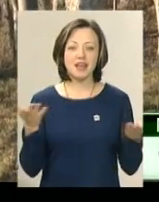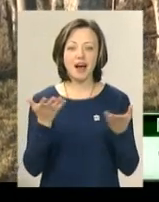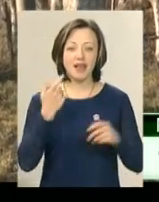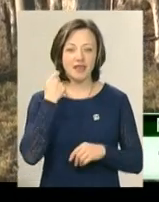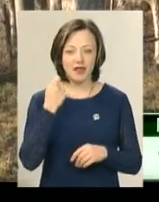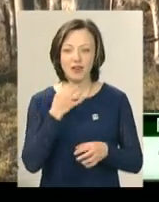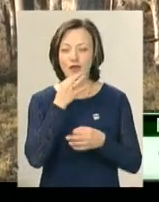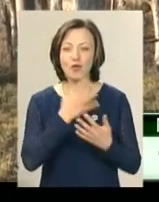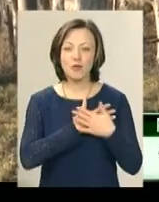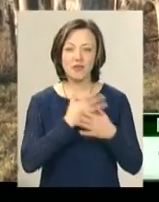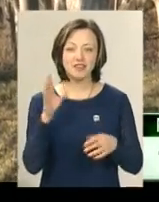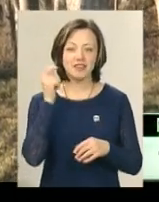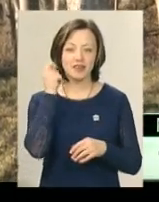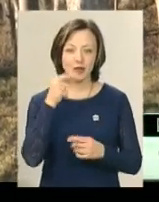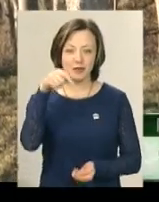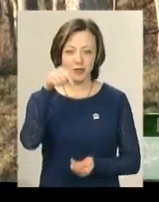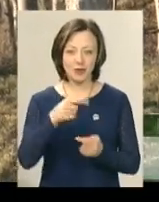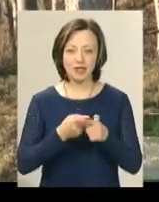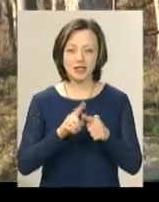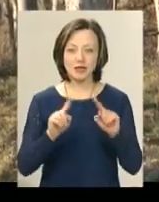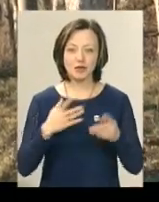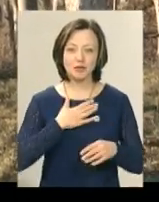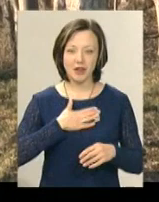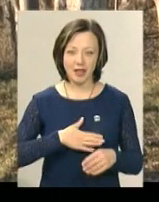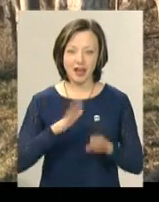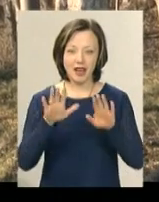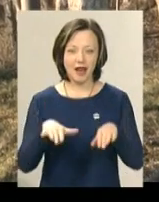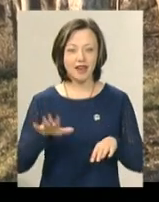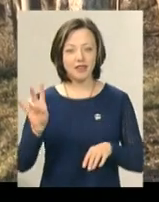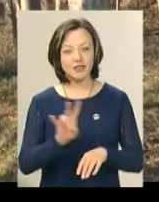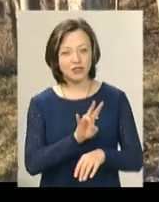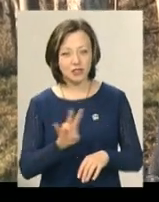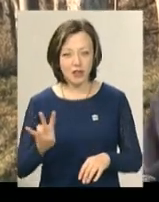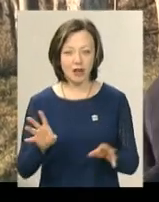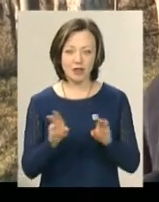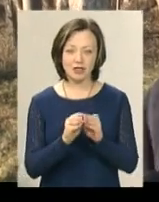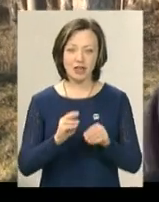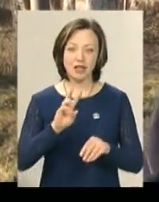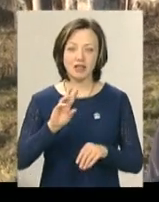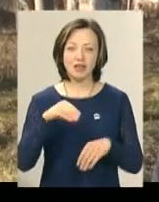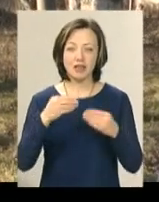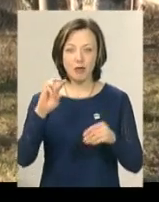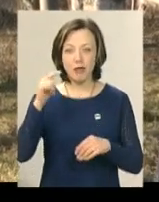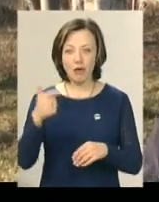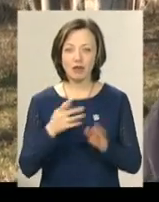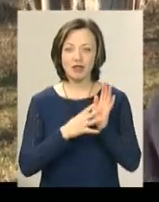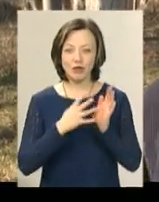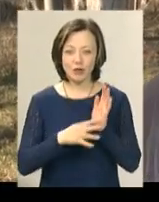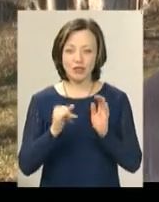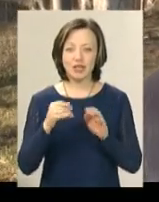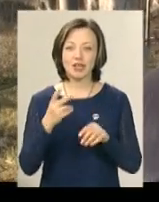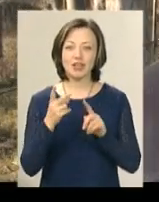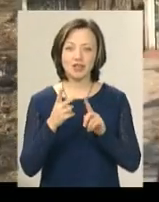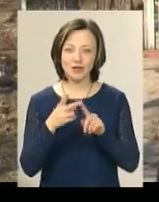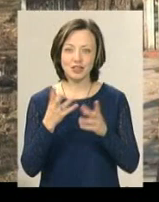кажуть, любі всі возрасти покорні. І це дуже приємно, хай свівінчаються, дай Бог, щоб він цих перших 90-х прожив, їх других